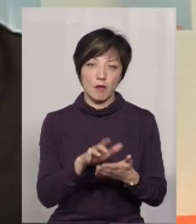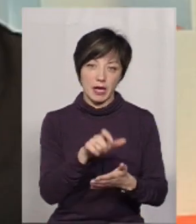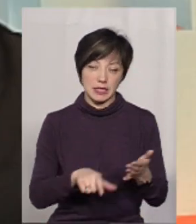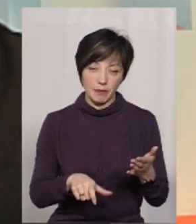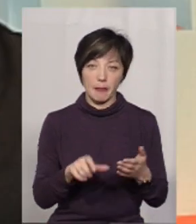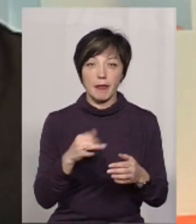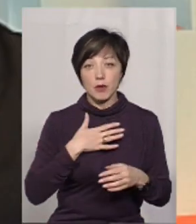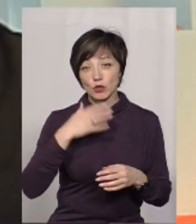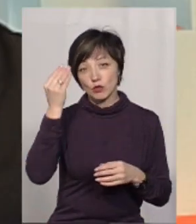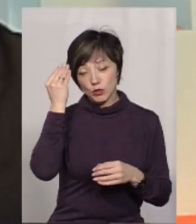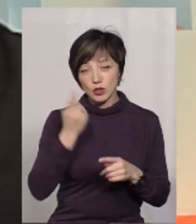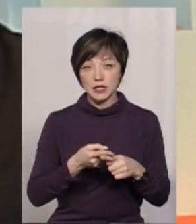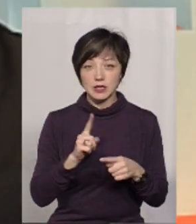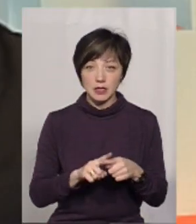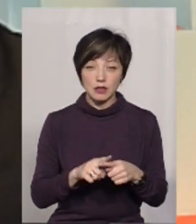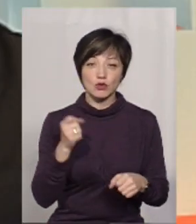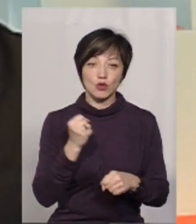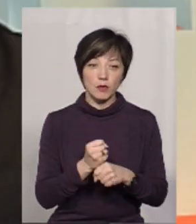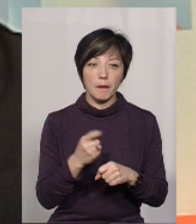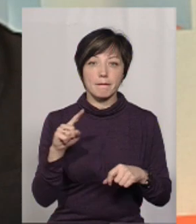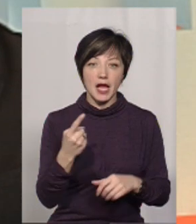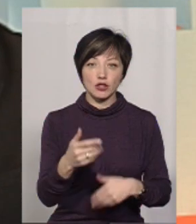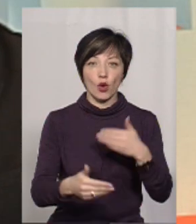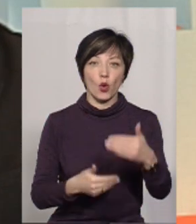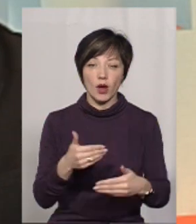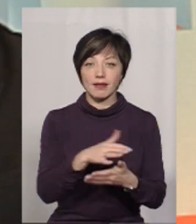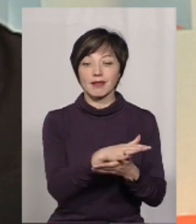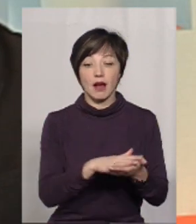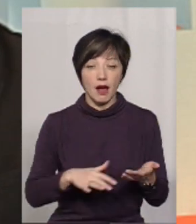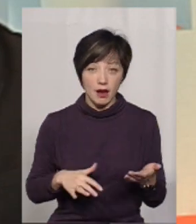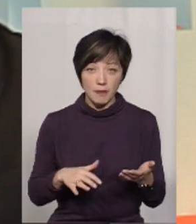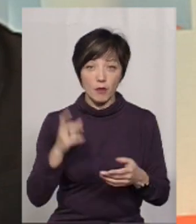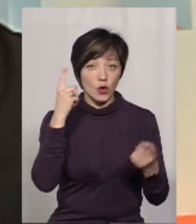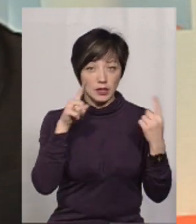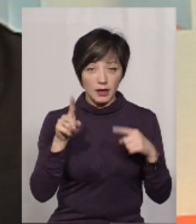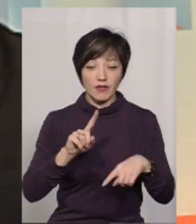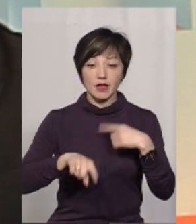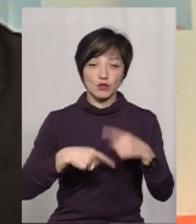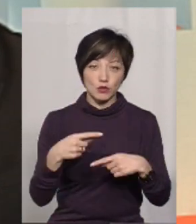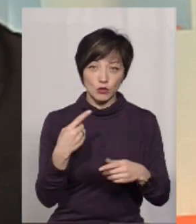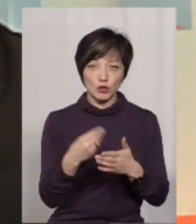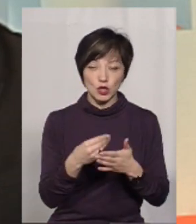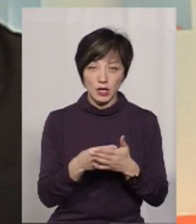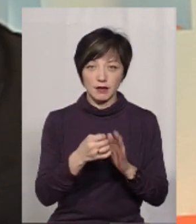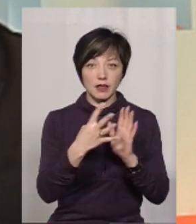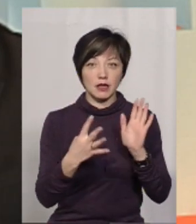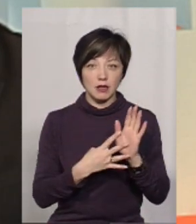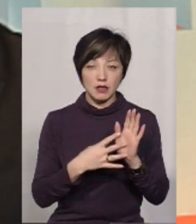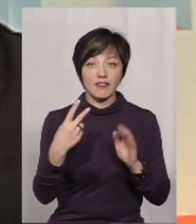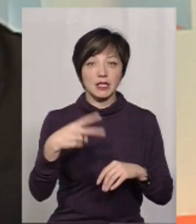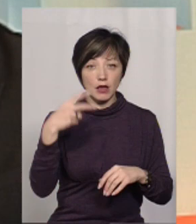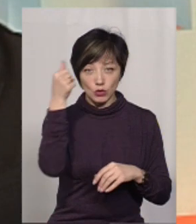рецептами. На мою думку, що це зроблений перший крок. Далі, по ідеї, в наступному бюджеті 2019